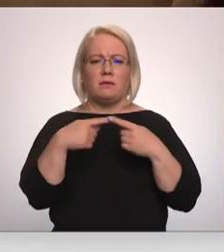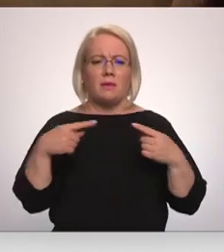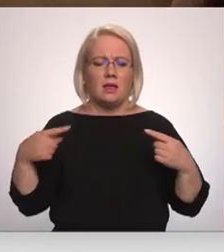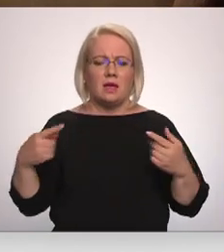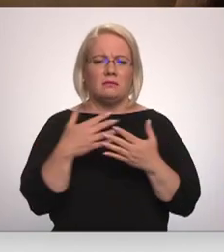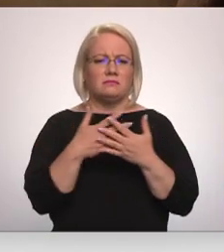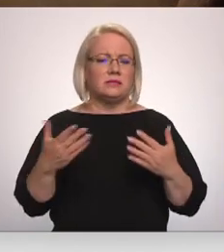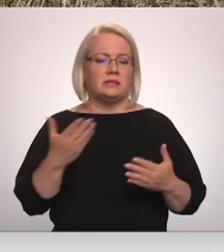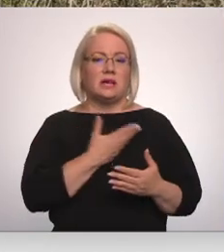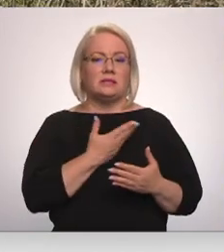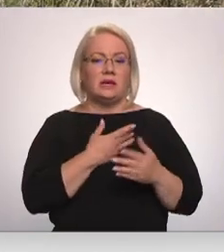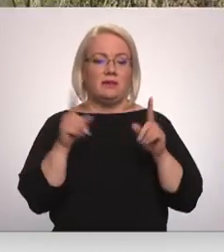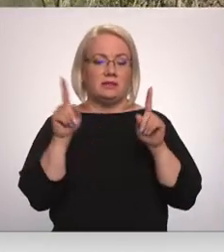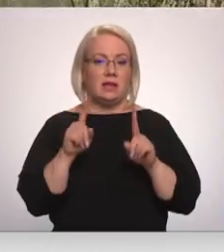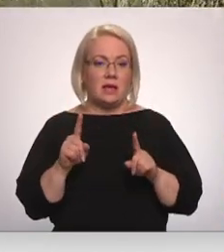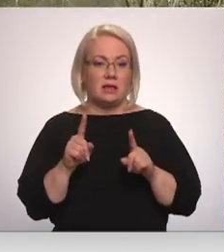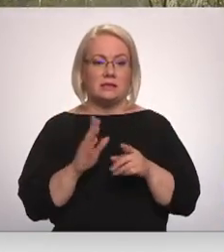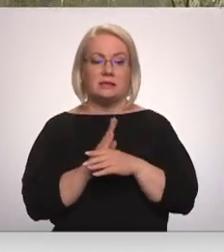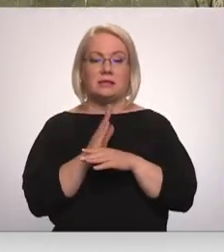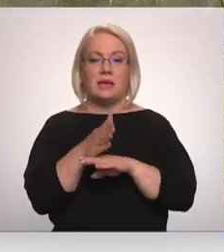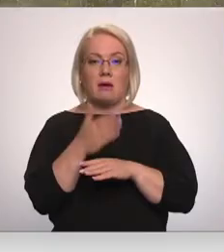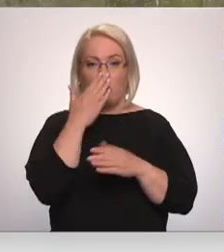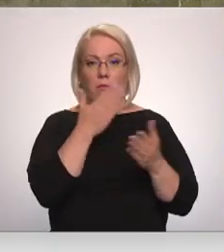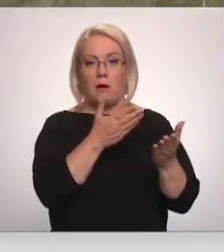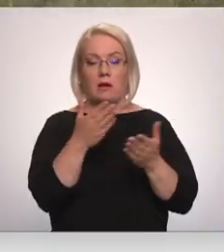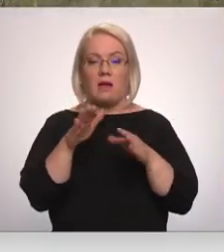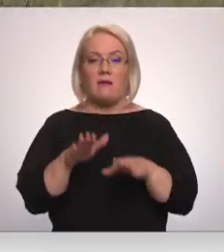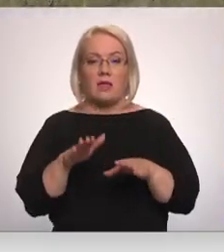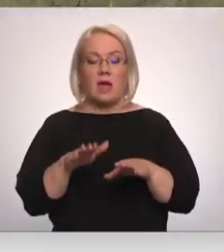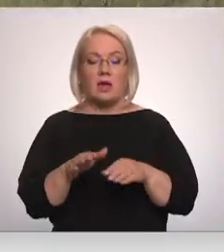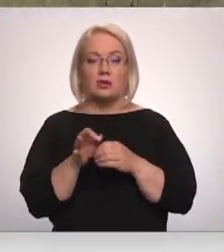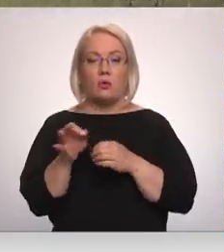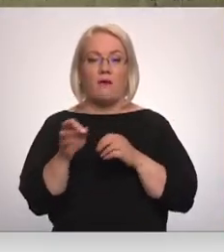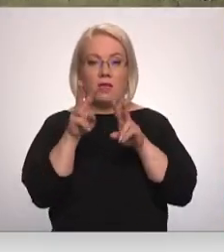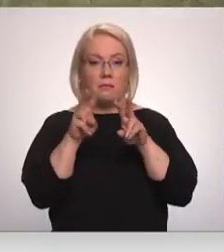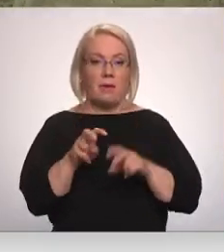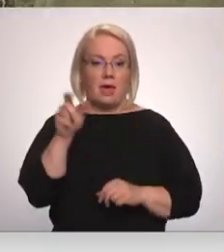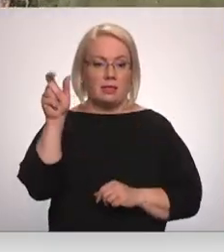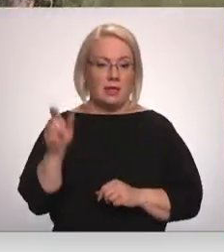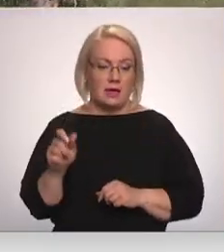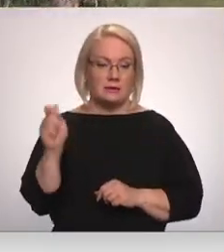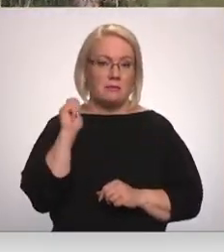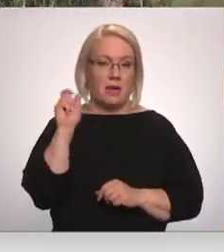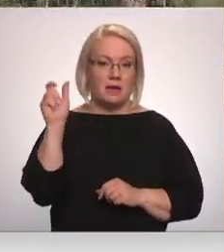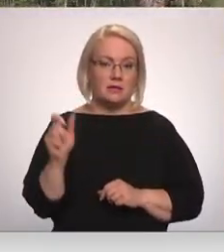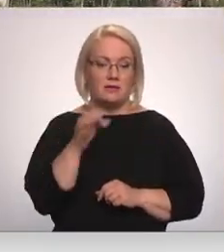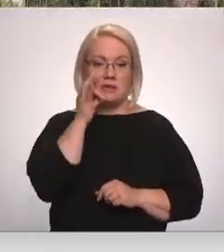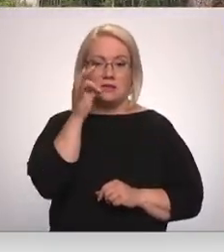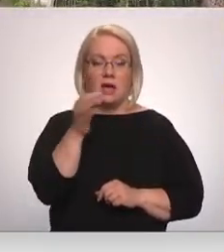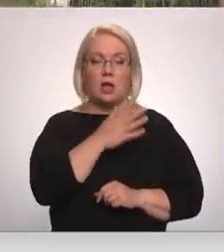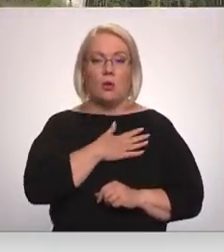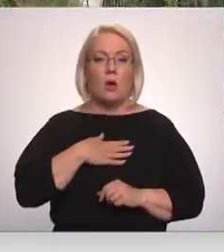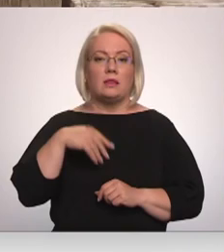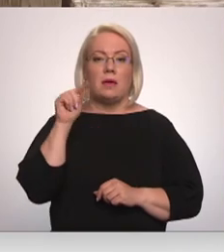citas sadzīves lietas. Ciemu retēvē izrāda vietējais novadpētnieks Ilgvars Bērziņš. Viņš atklāja, ka ir ļoti maz